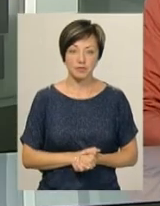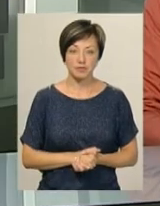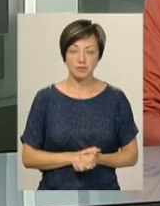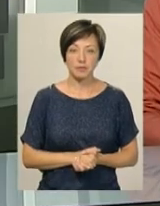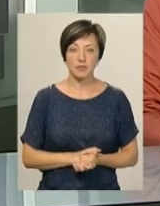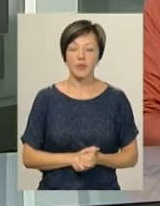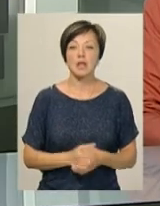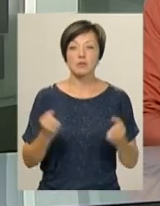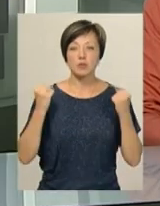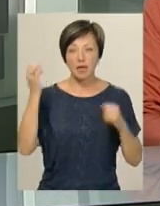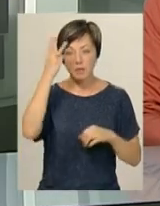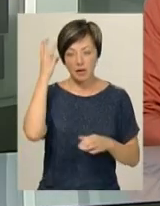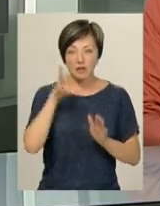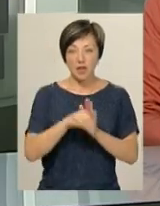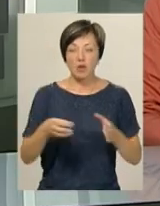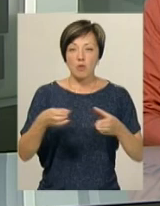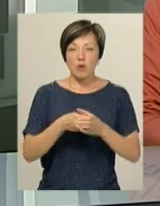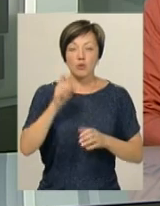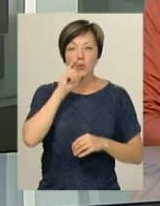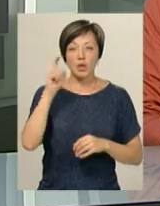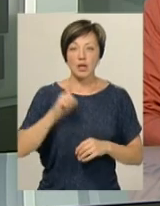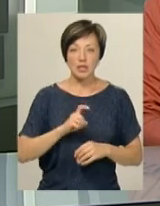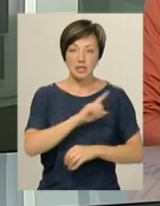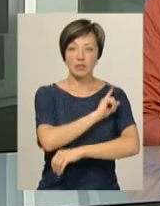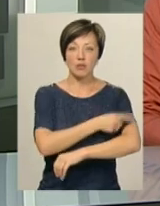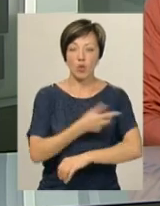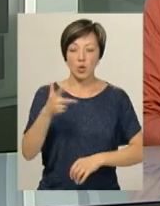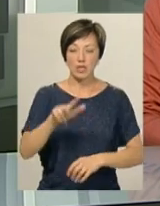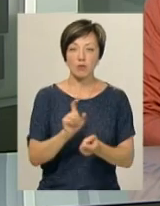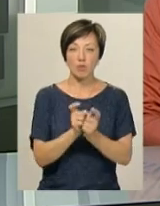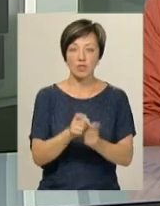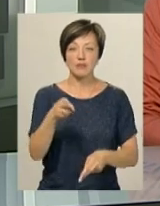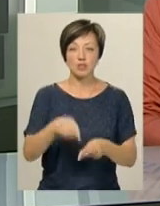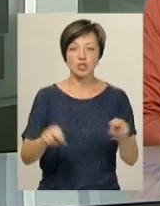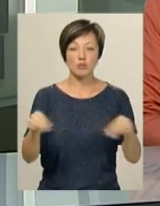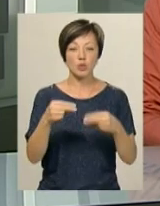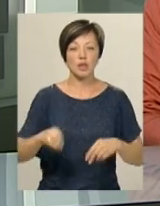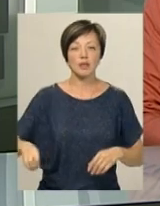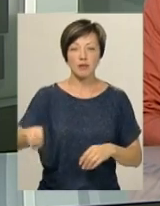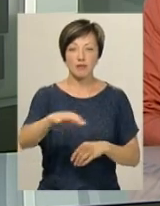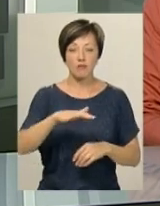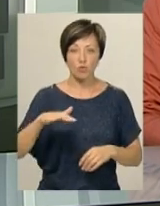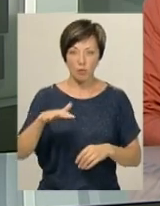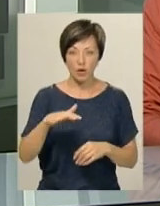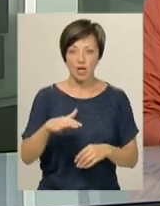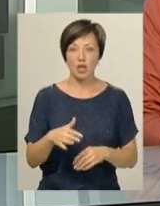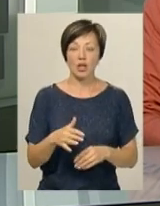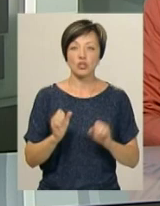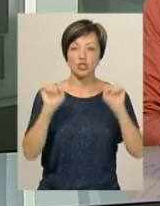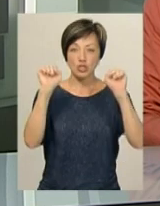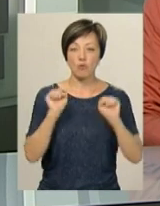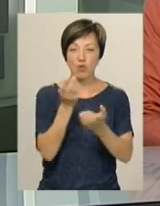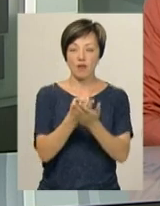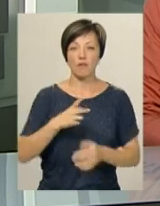Спортсмени Хмельницького у складі збірної команди України силового триборства завершили чемпіонат Європи з класичного жиму, лежачи в